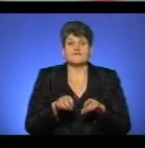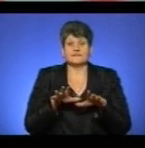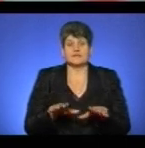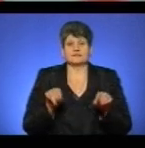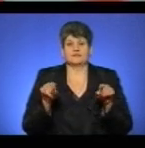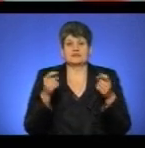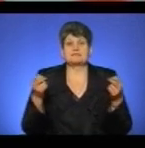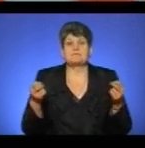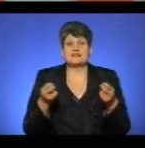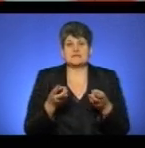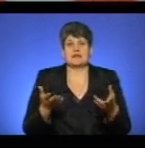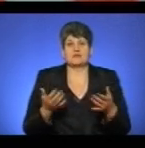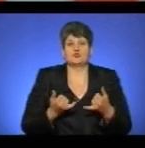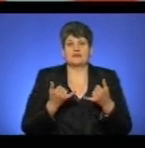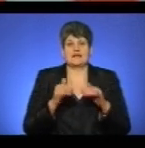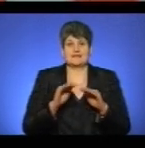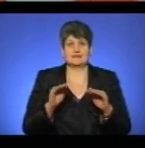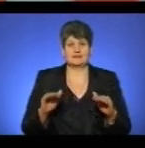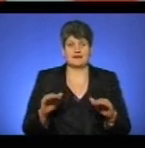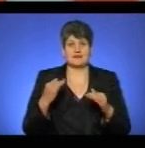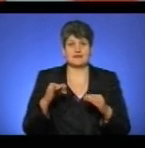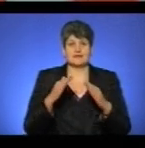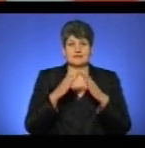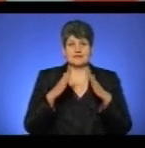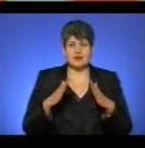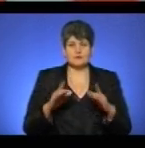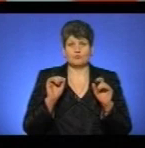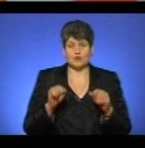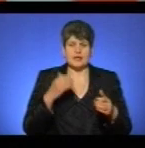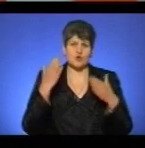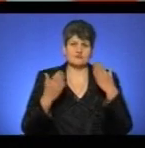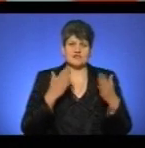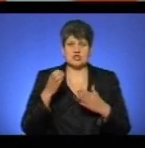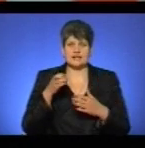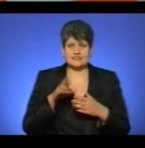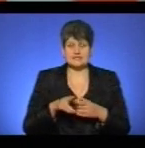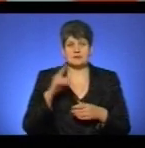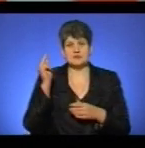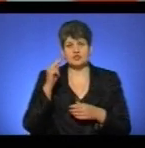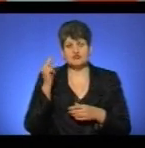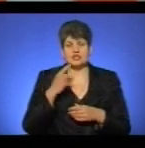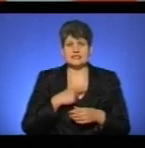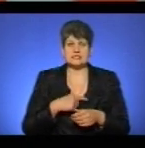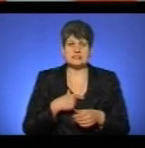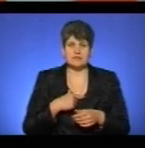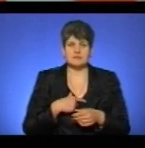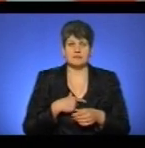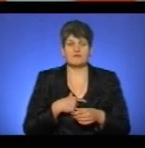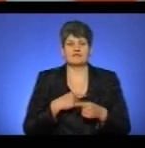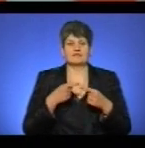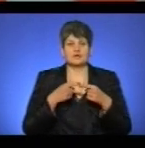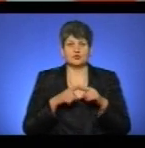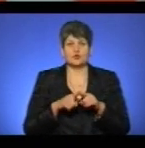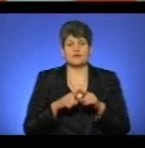спеціальну для дітей ІТ-табір, щоб вони могли розважатися і підівчити себе в веб-технології,